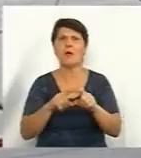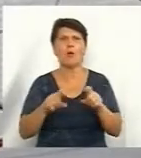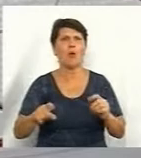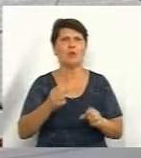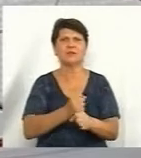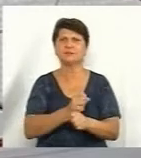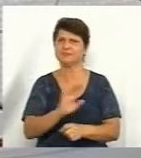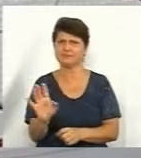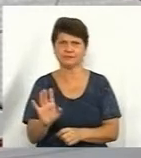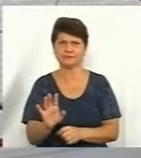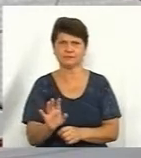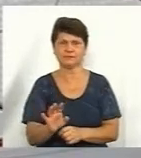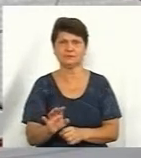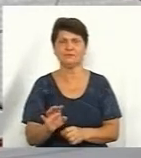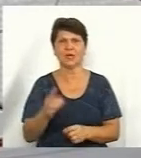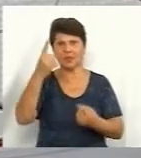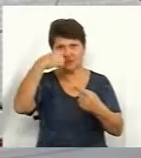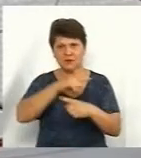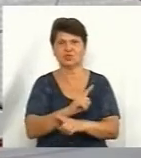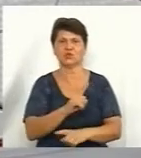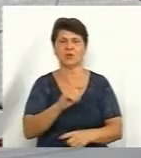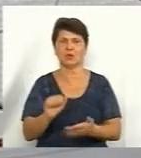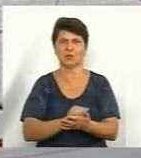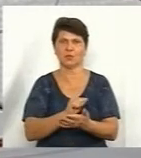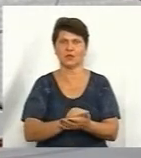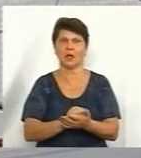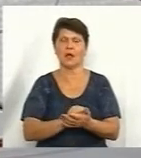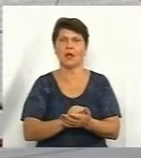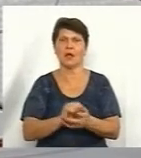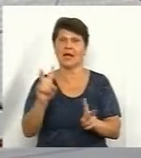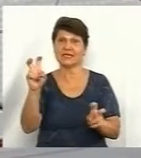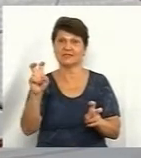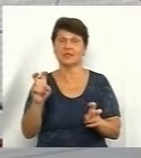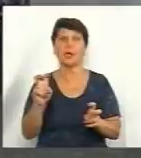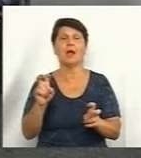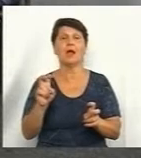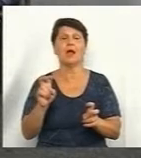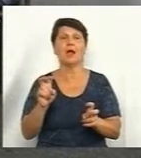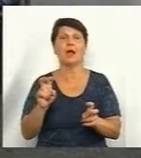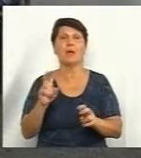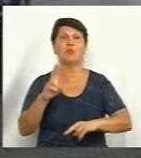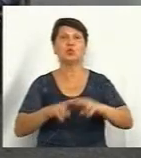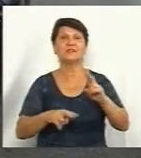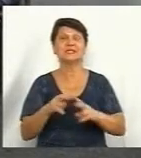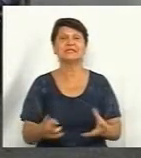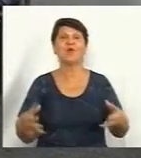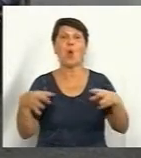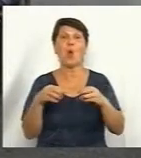Технічна документація називається «Будівництво комплексу по знишкодженню побутових відходів».